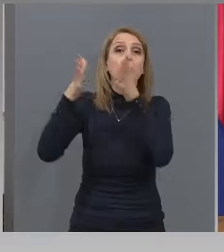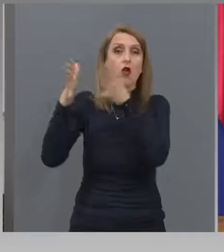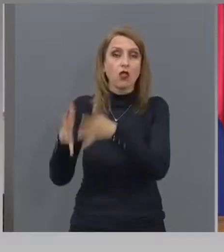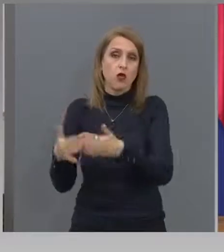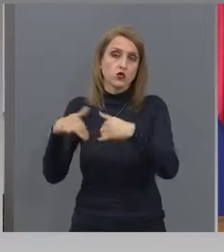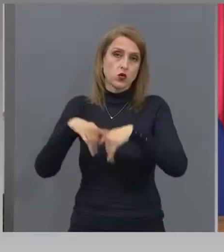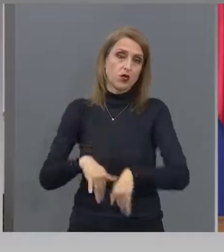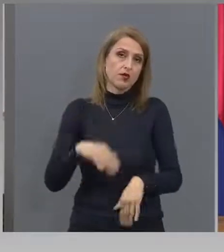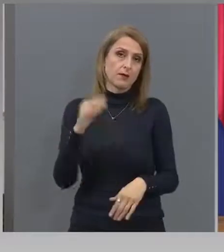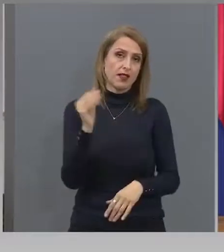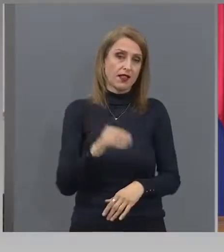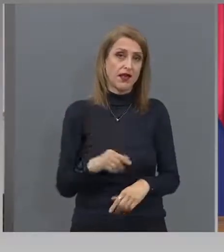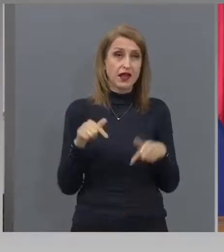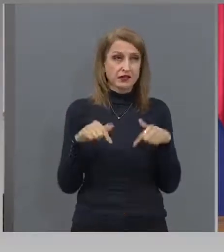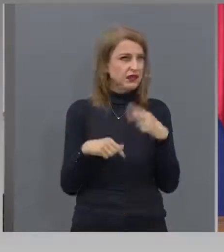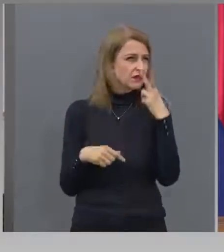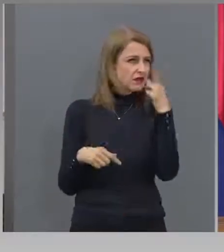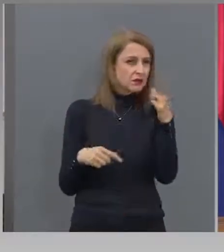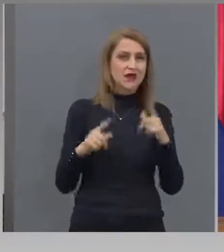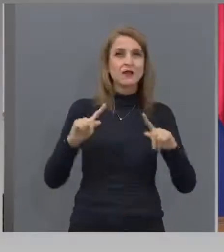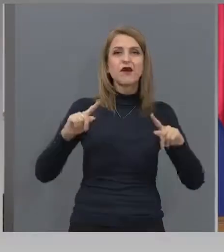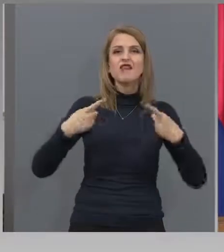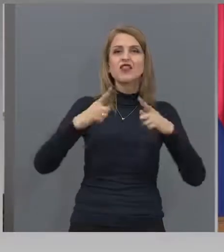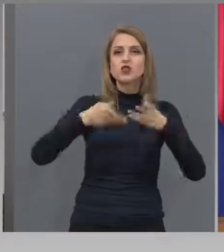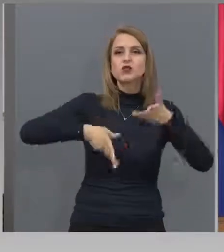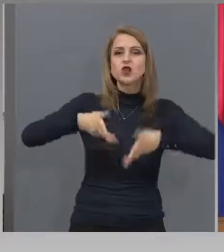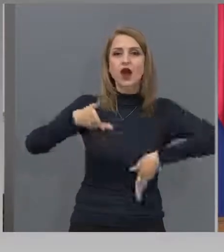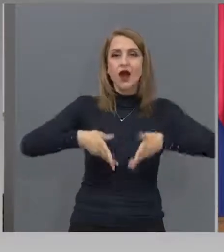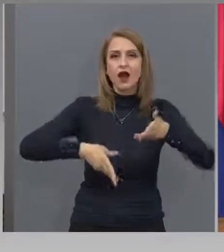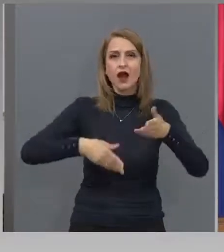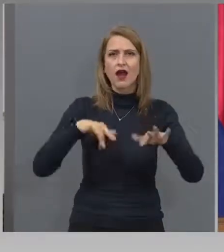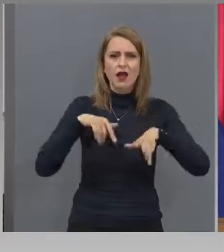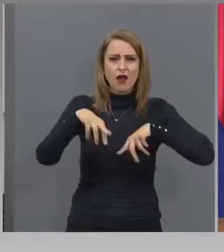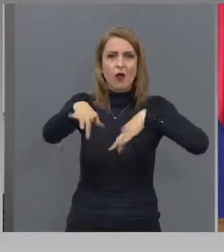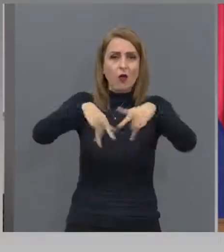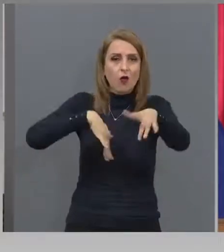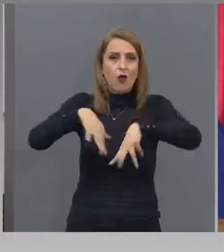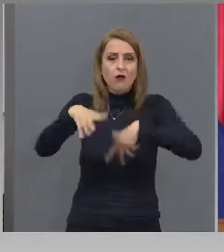Днеска на Витушка, като гледах кадрите, е към това, ако е карантина,